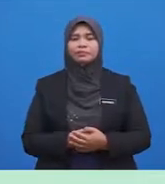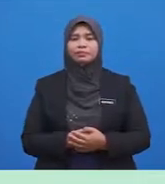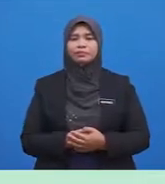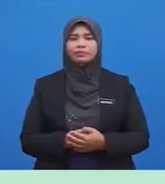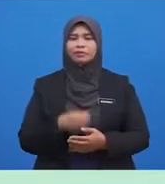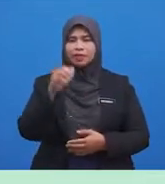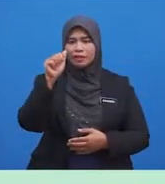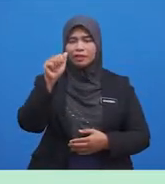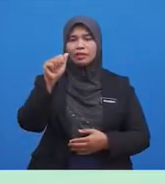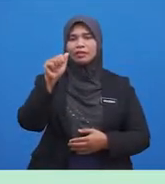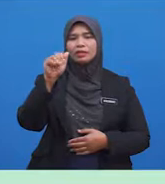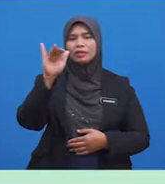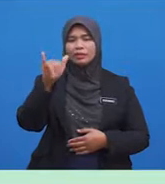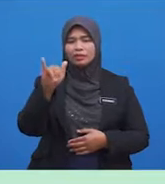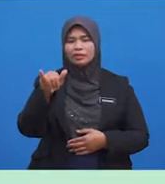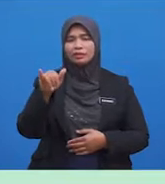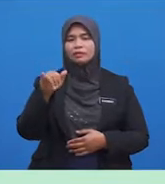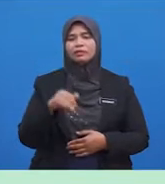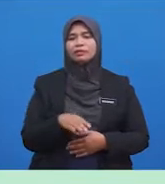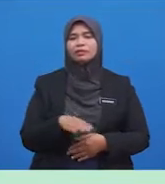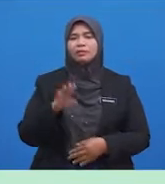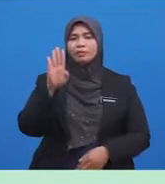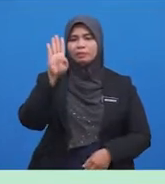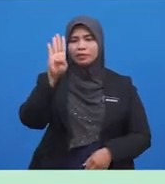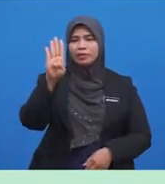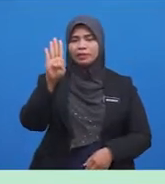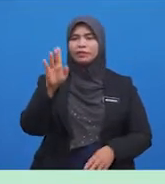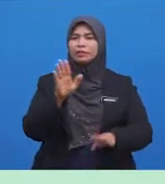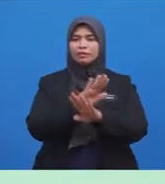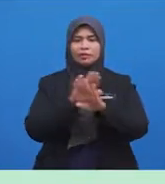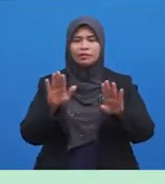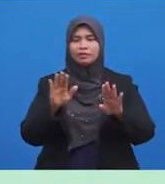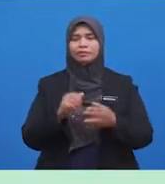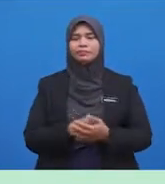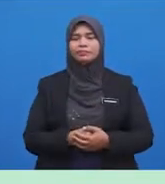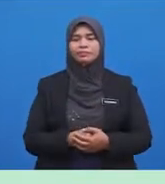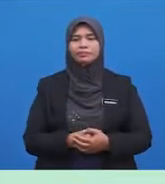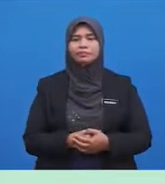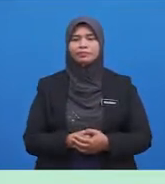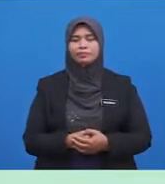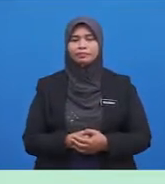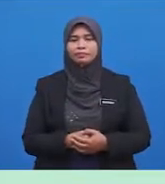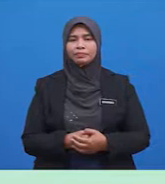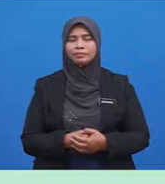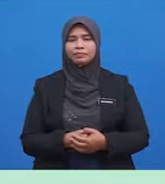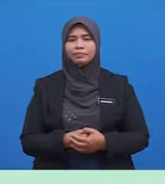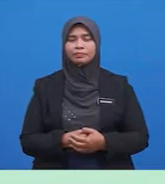A Ya B Tidak